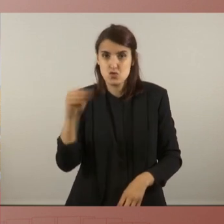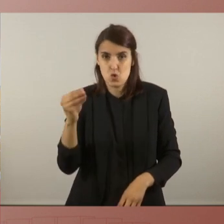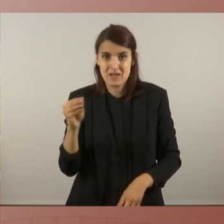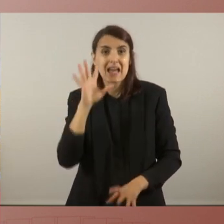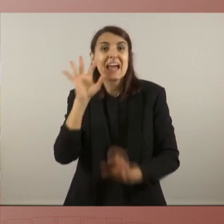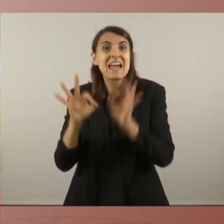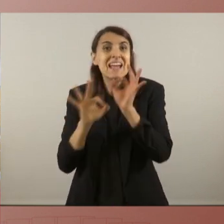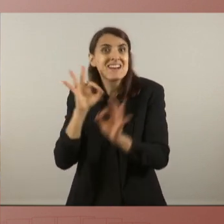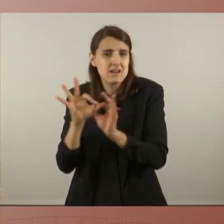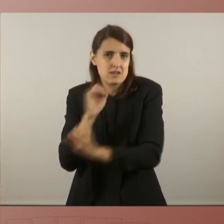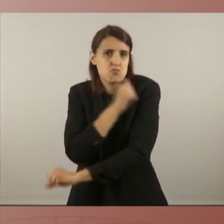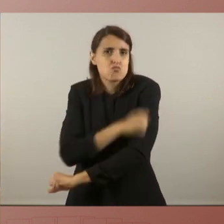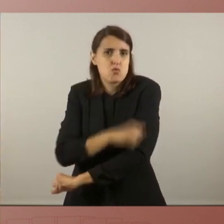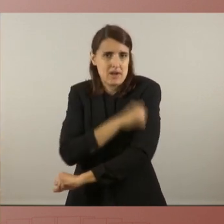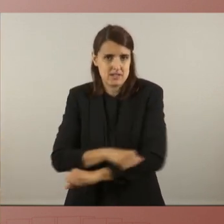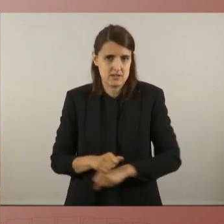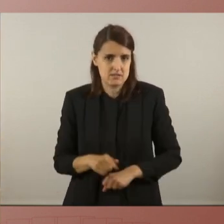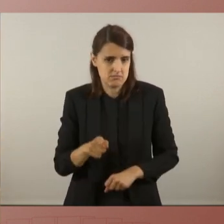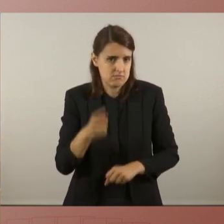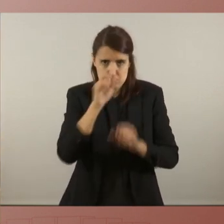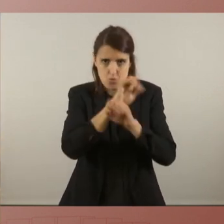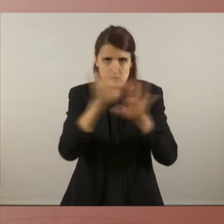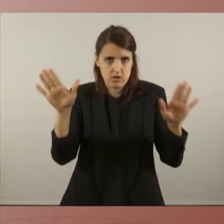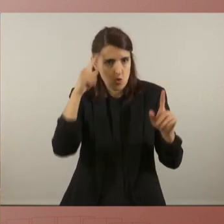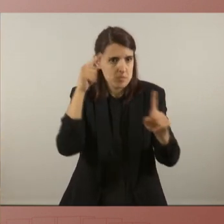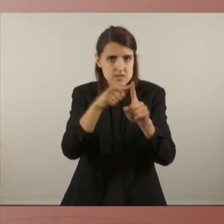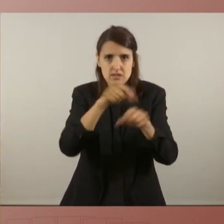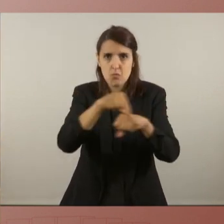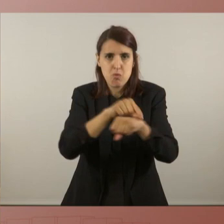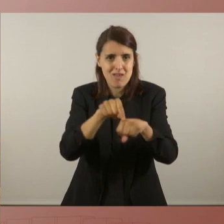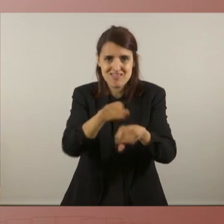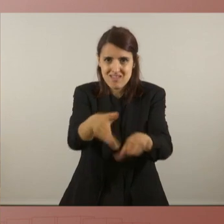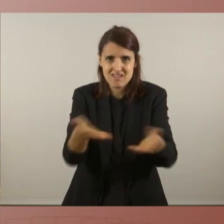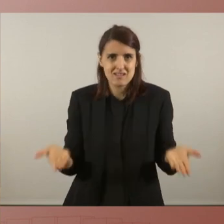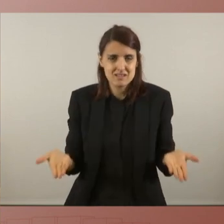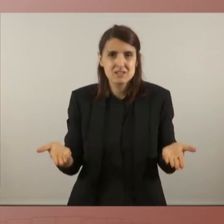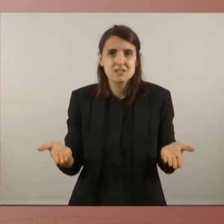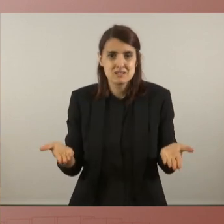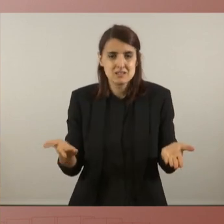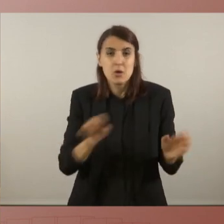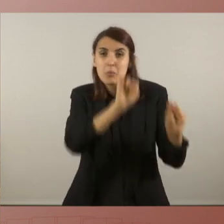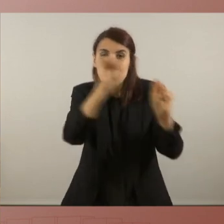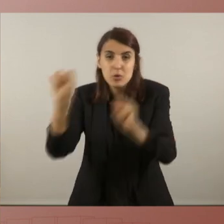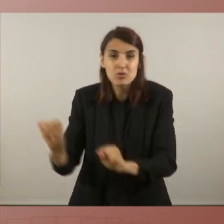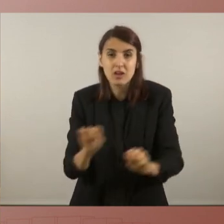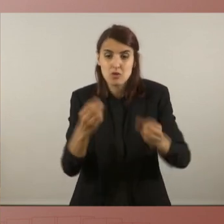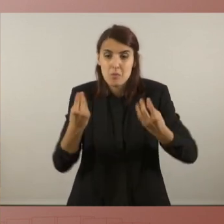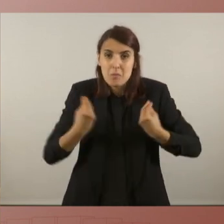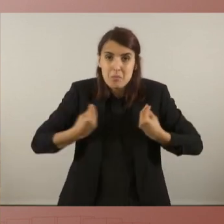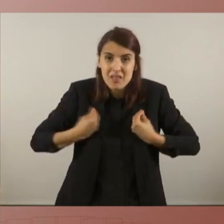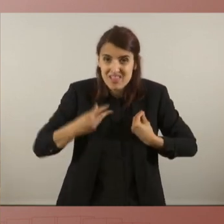ja n'hauríem de tenir prou per tenir clar quin és el full de ruta d'aquest país perquè protegir els drets vitals i el benestar